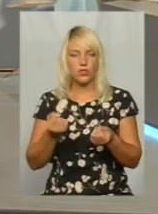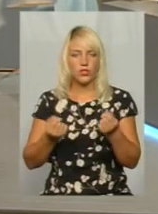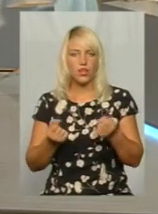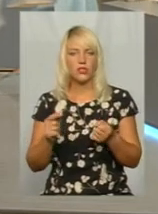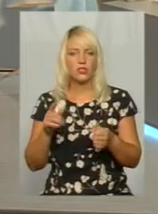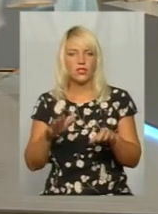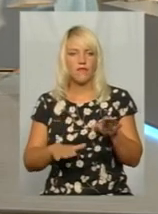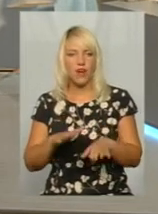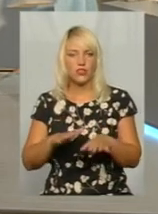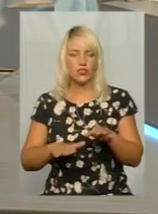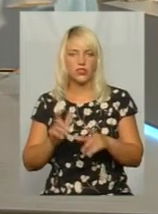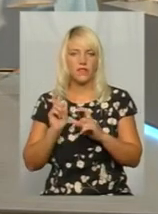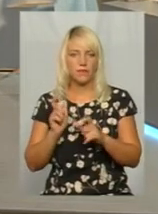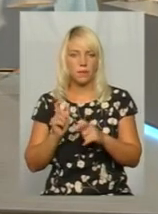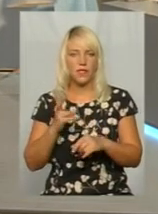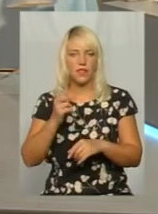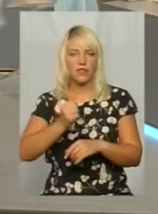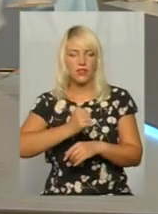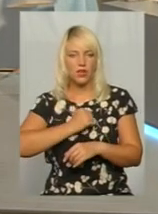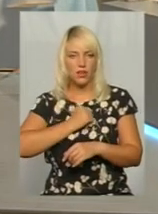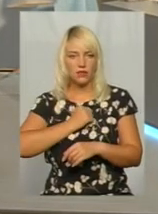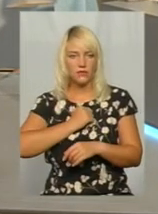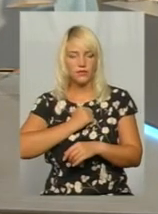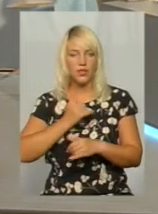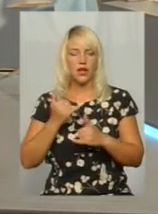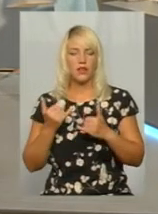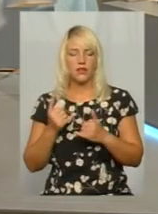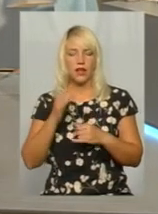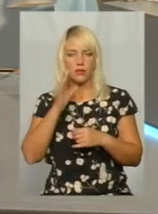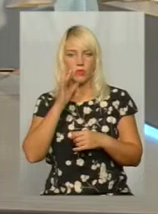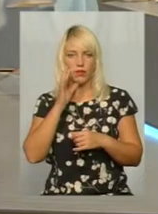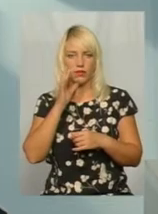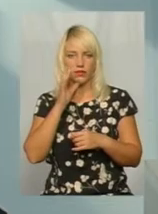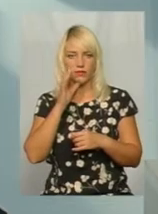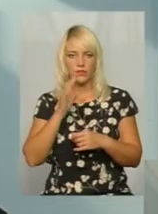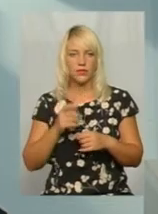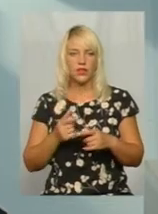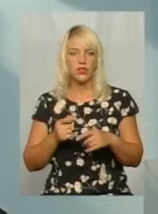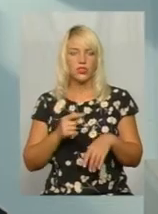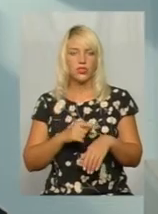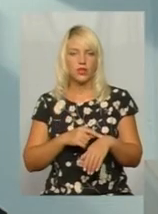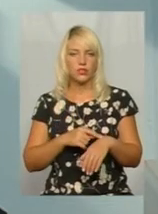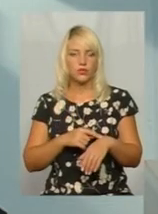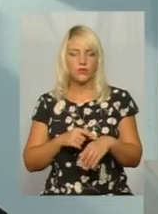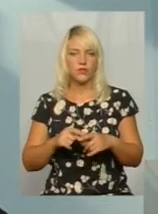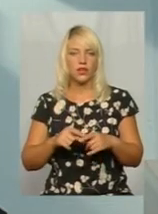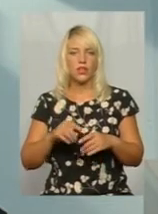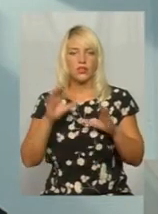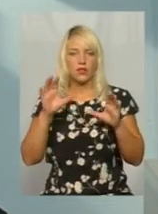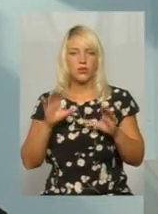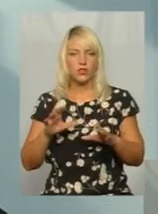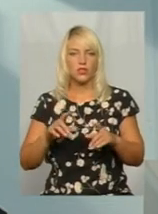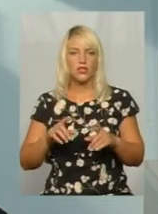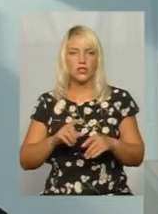автомобіль? На жаль, на даний момент, на часу законодавство зобов'язує